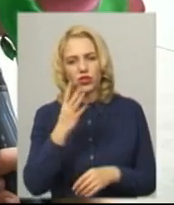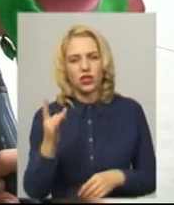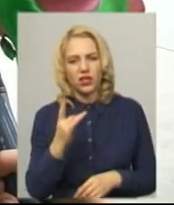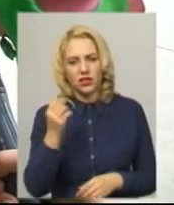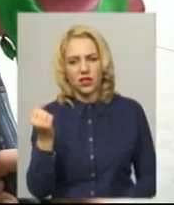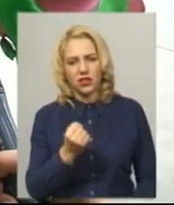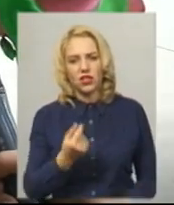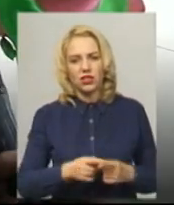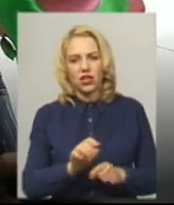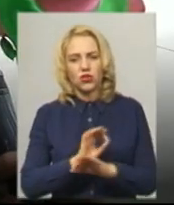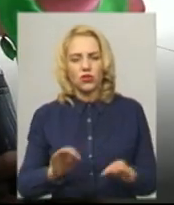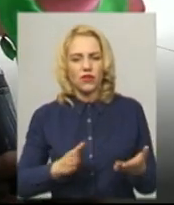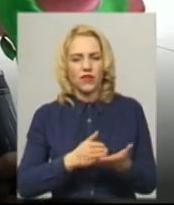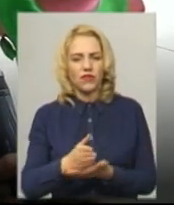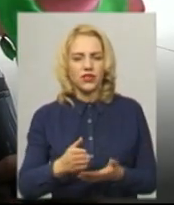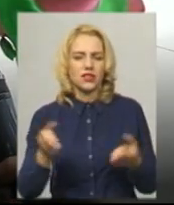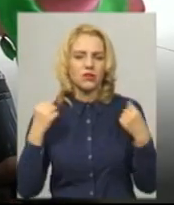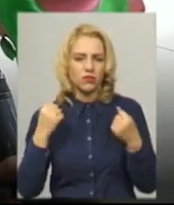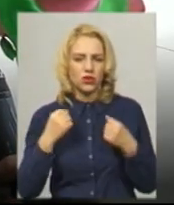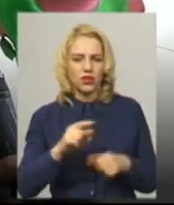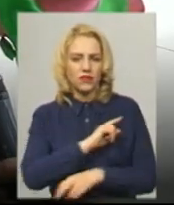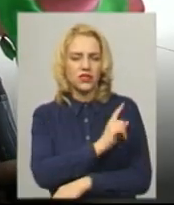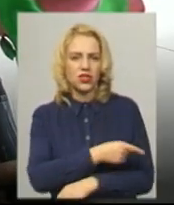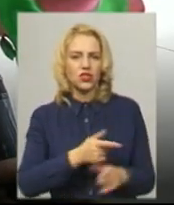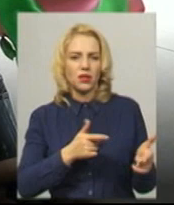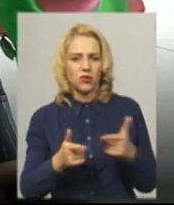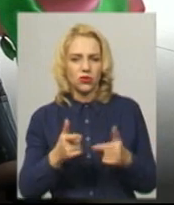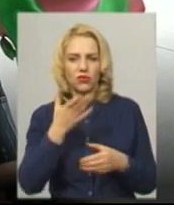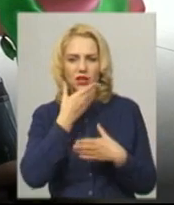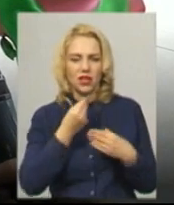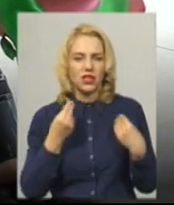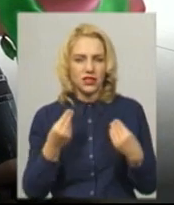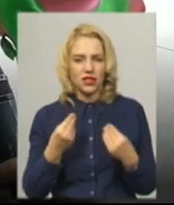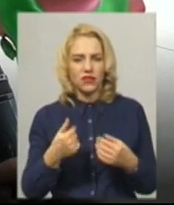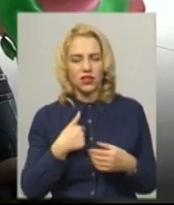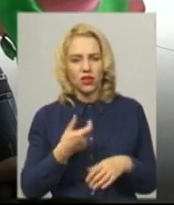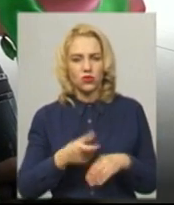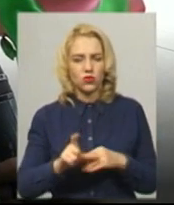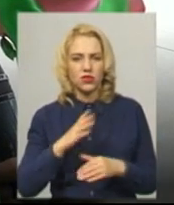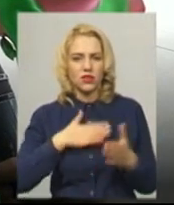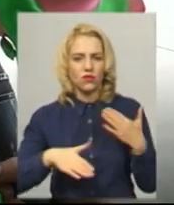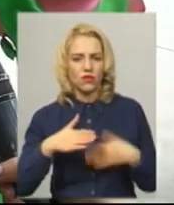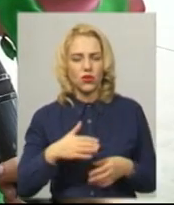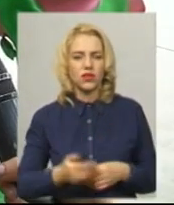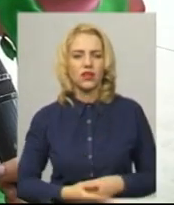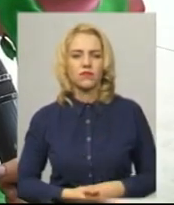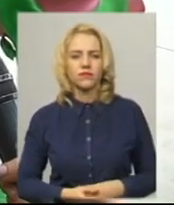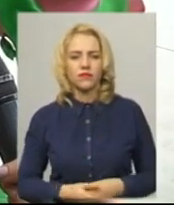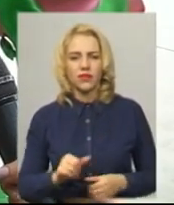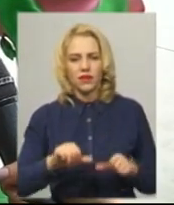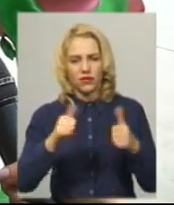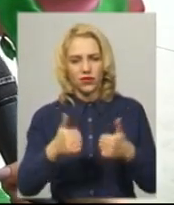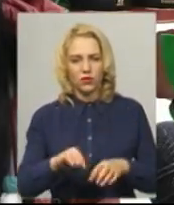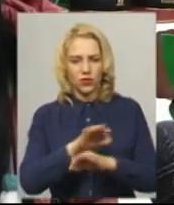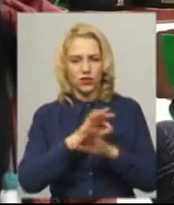чудовий вид спорту, і фізична підготовка, і красивий. Я дуже задоволена, і фігура